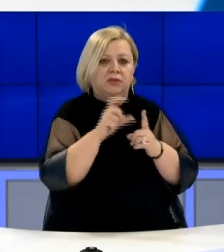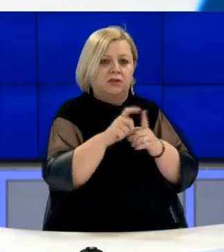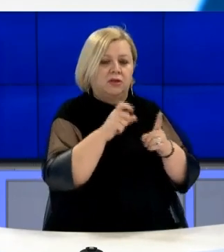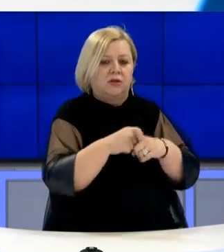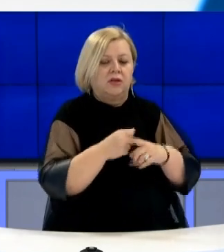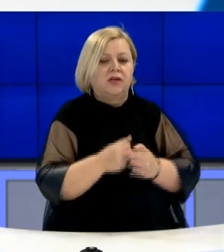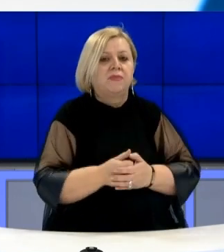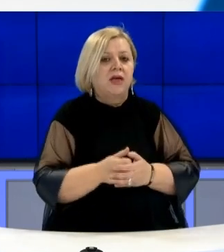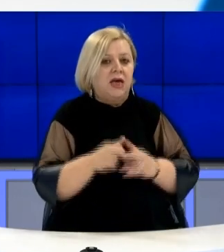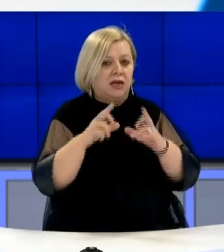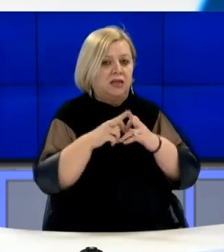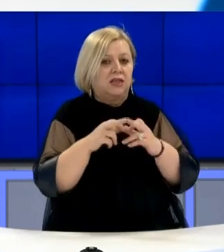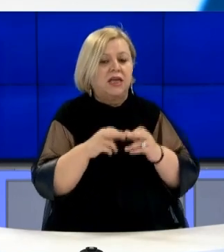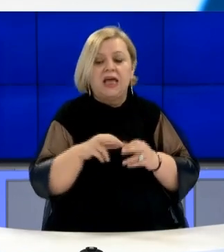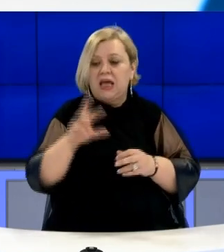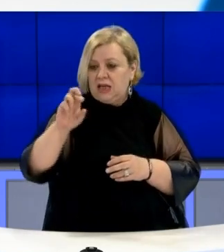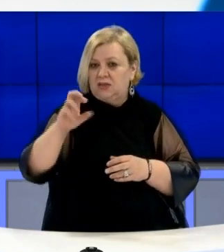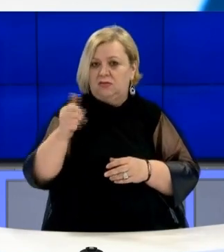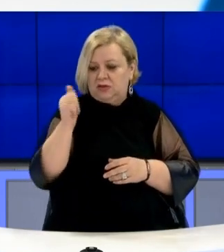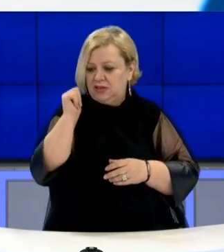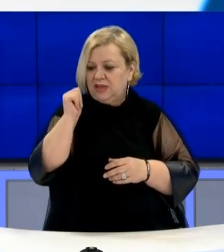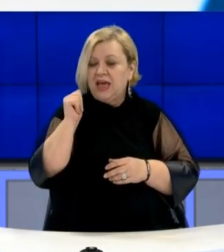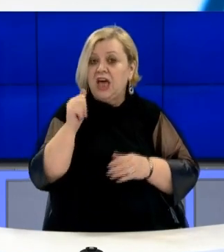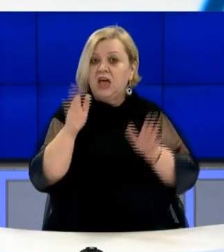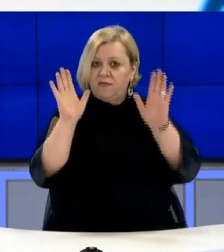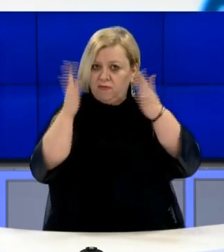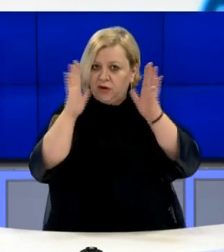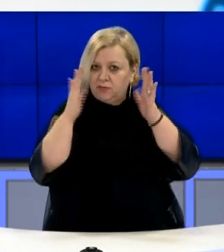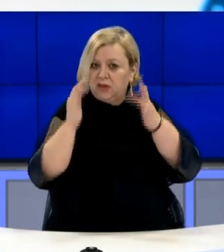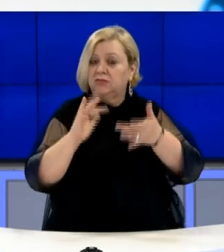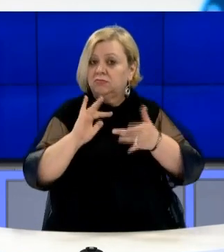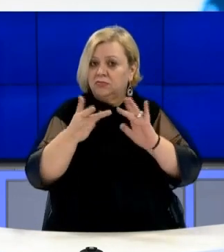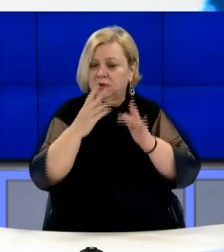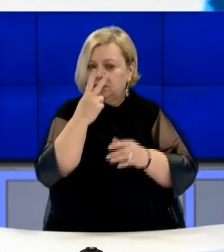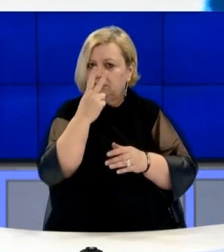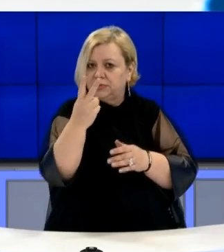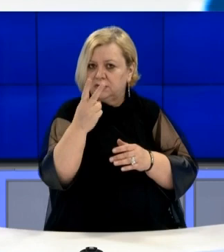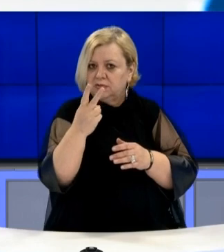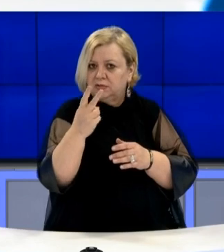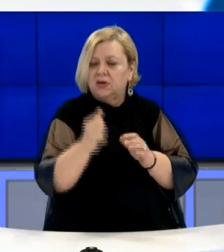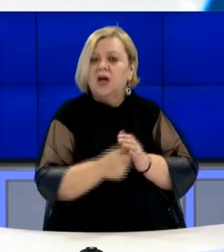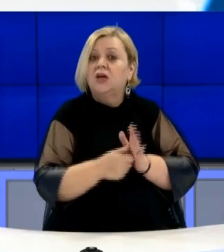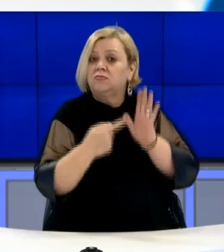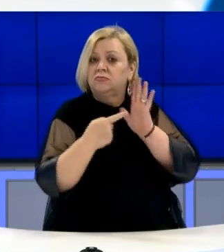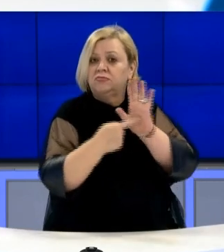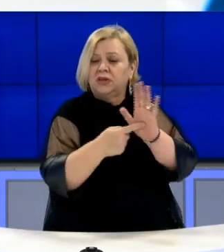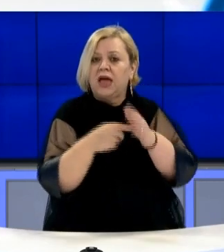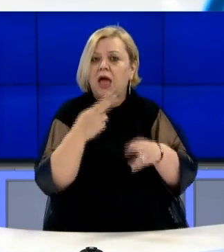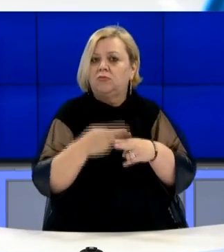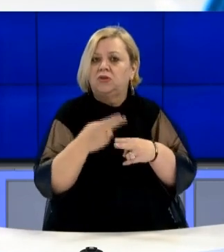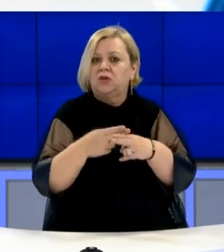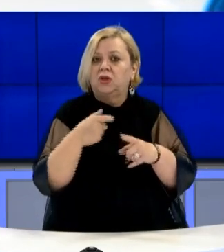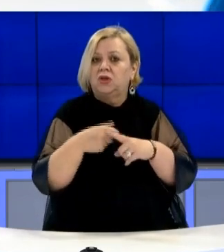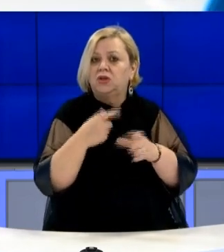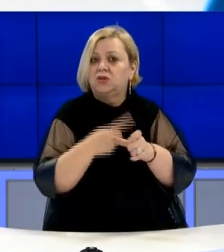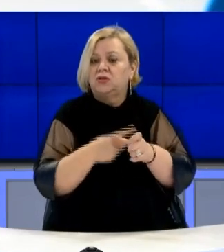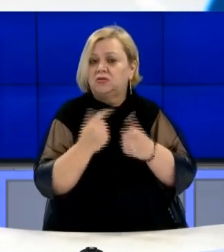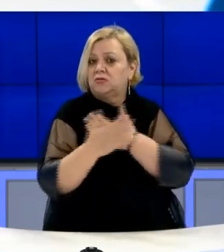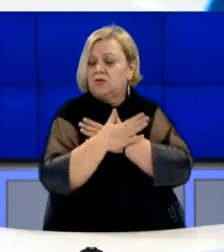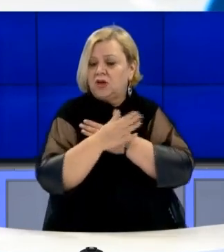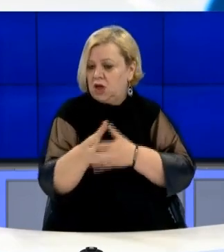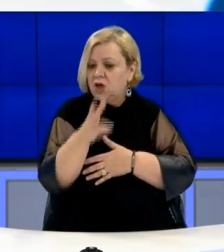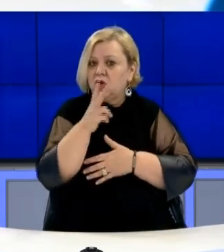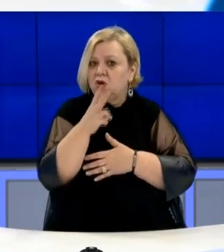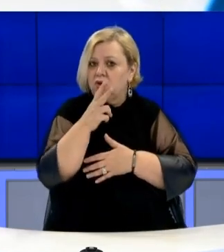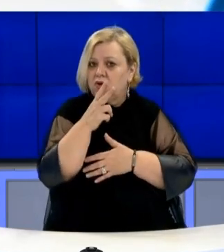Arjanit Elshani, tha se gjatë ditës e djeshme në rjetet sociale ka parë sondajet që pokriohën e emër të këqëzës, për të cilat ka